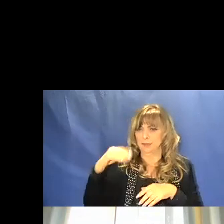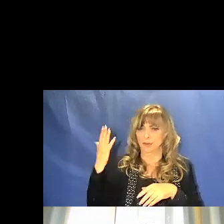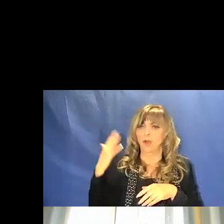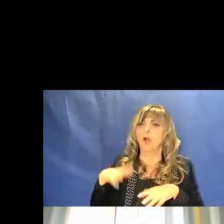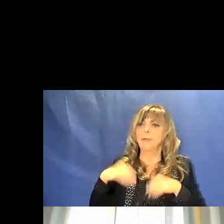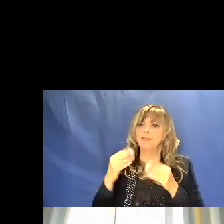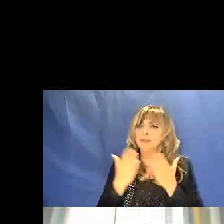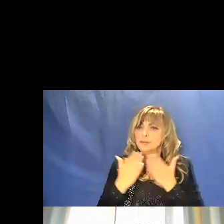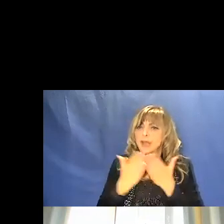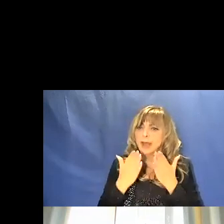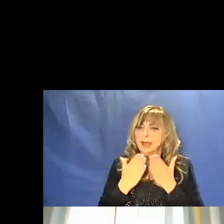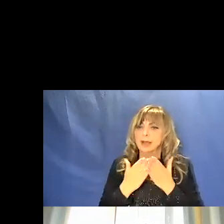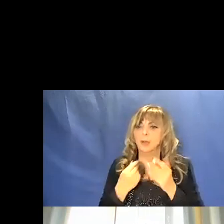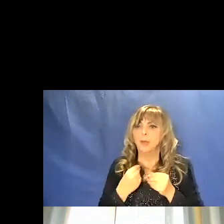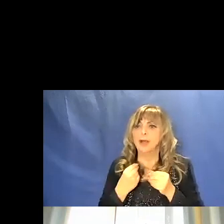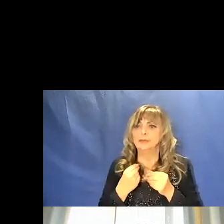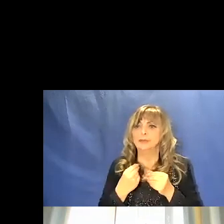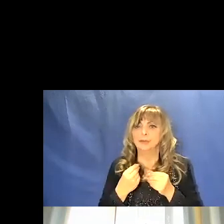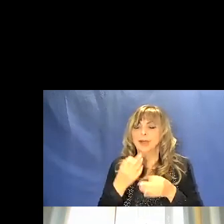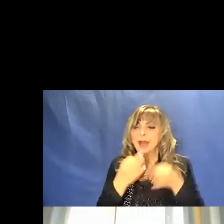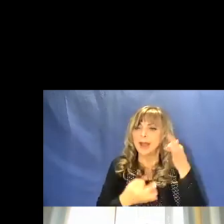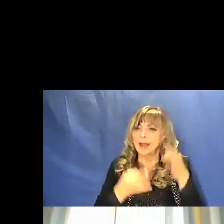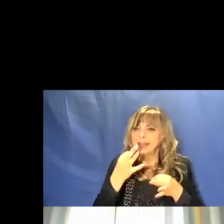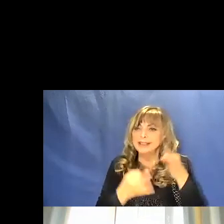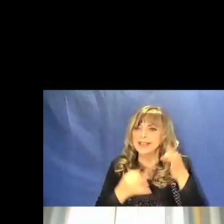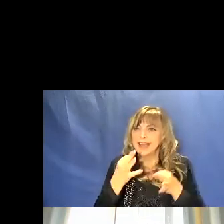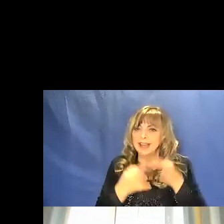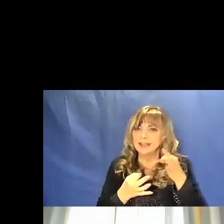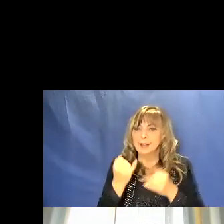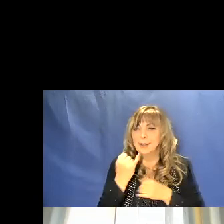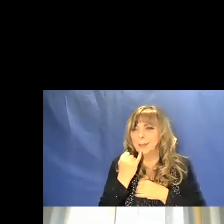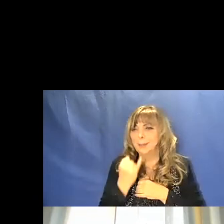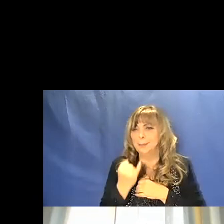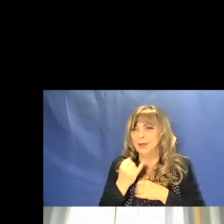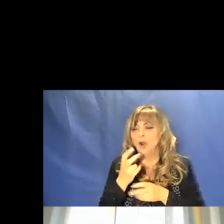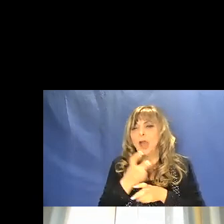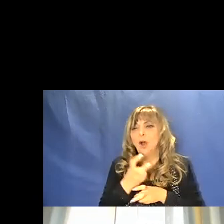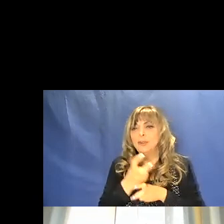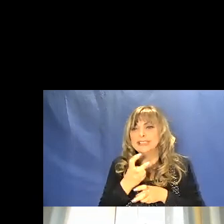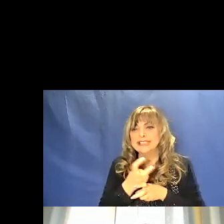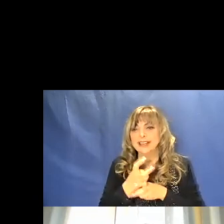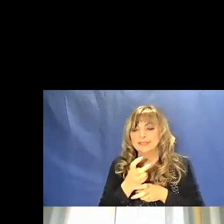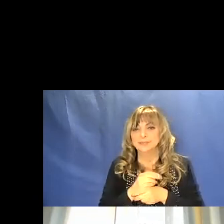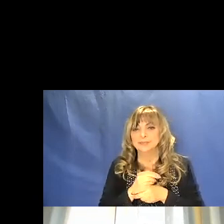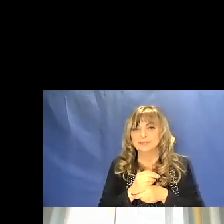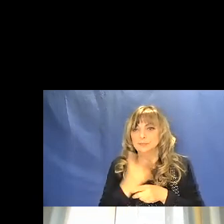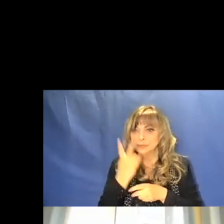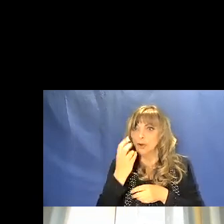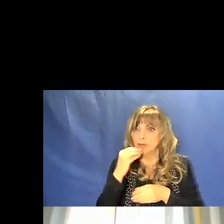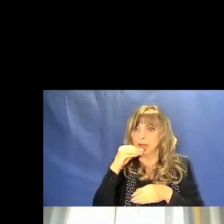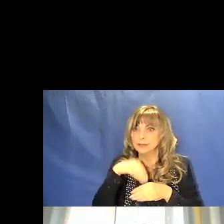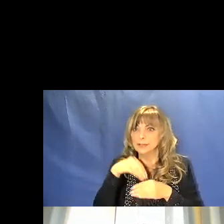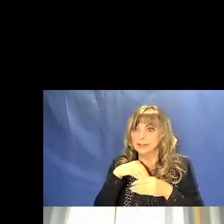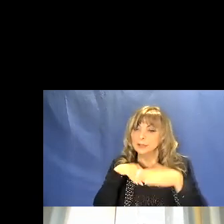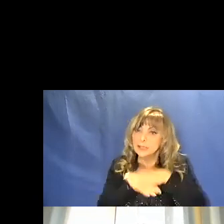è stata quando sono state analizzate delle piccole ossa che venivano ritrovate nella